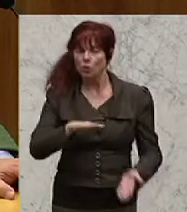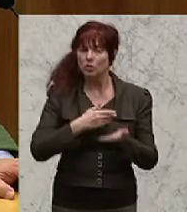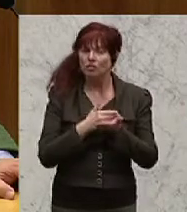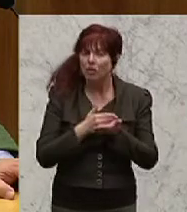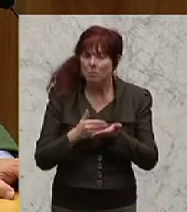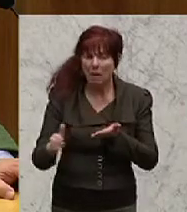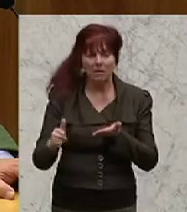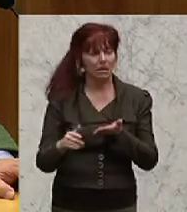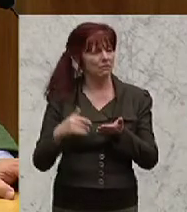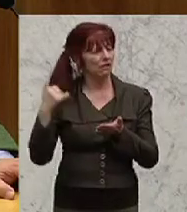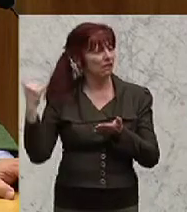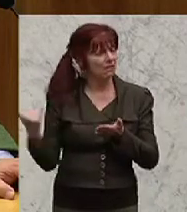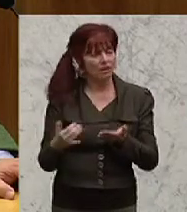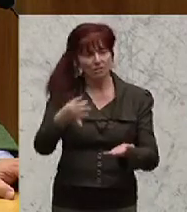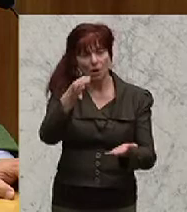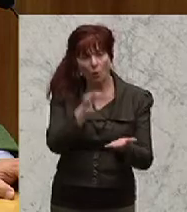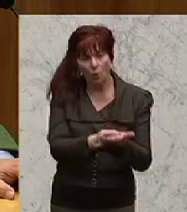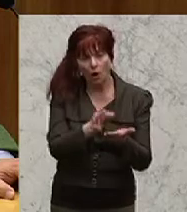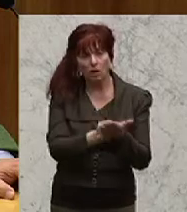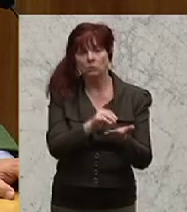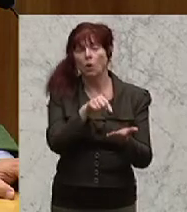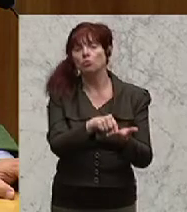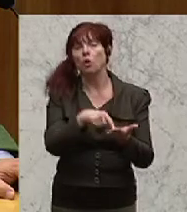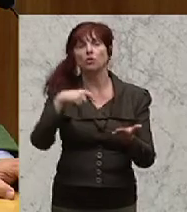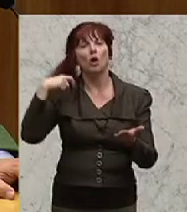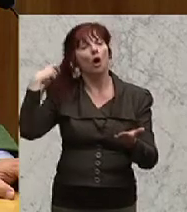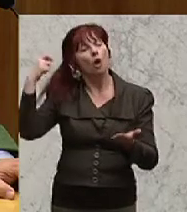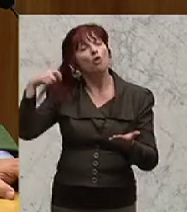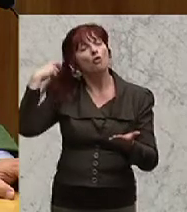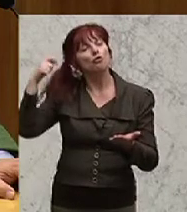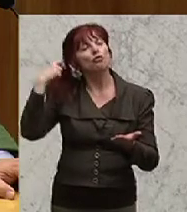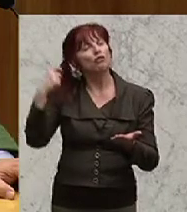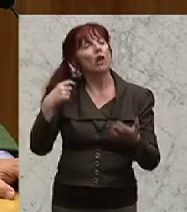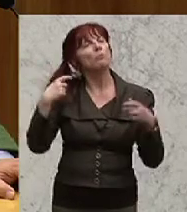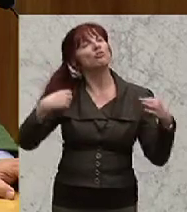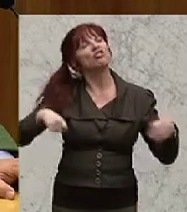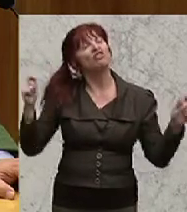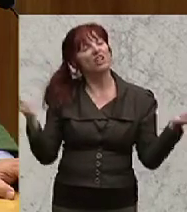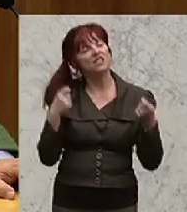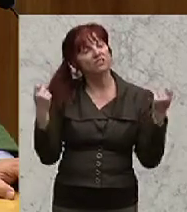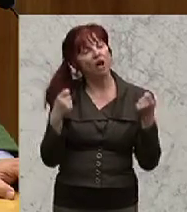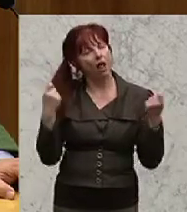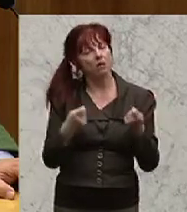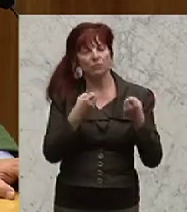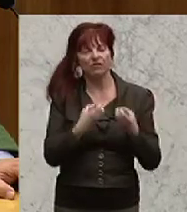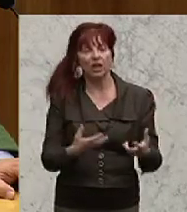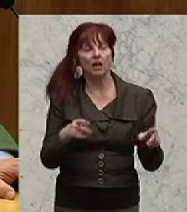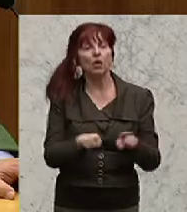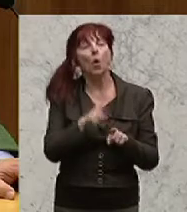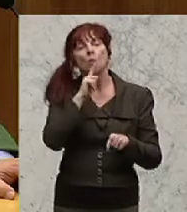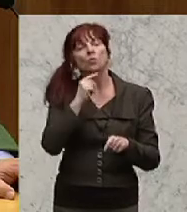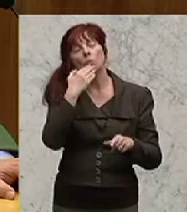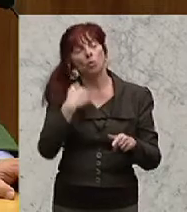dass man sich dann in jedem Ort oder sonst wo sich dann ein Filmfestival genehmigt, nur um dann irgendwo in einer entsprechenden